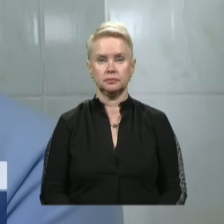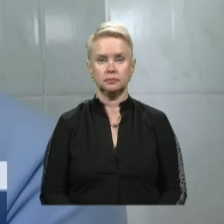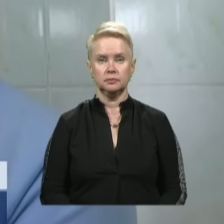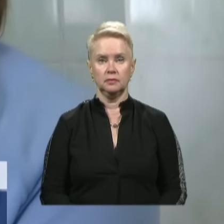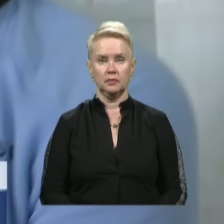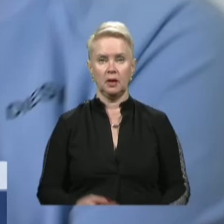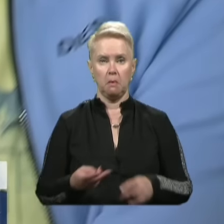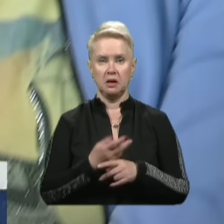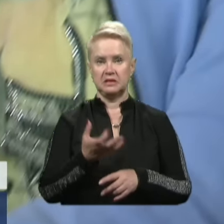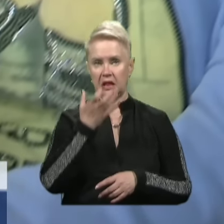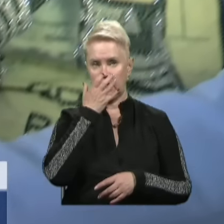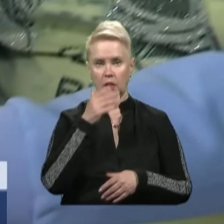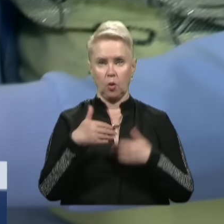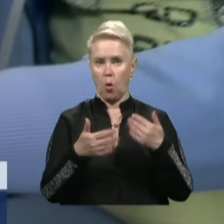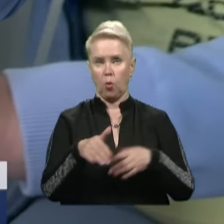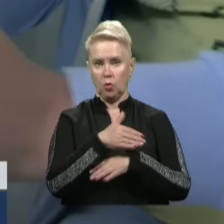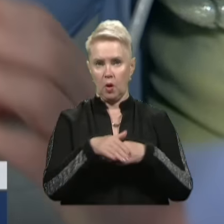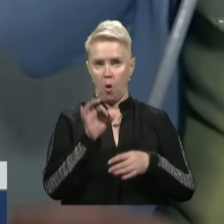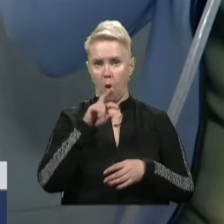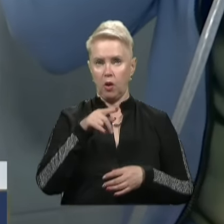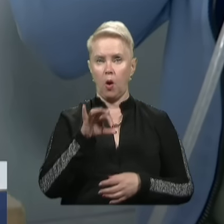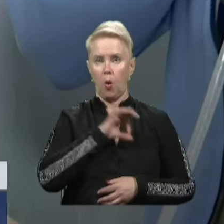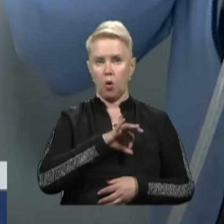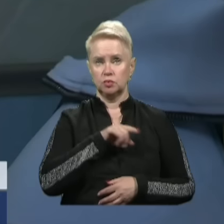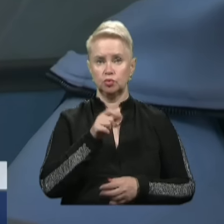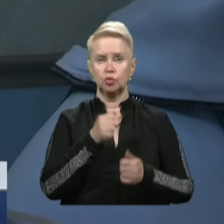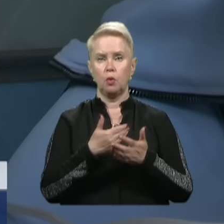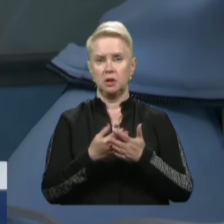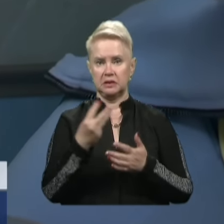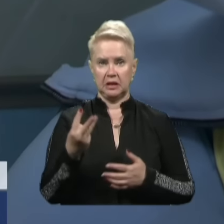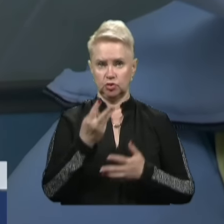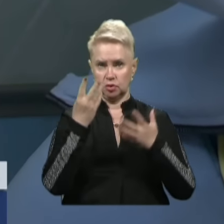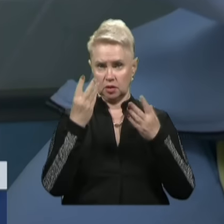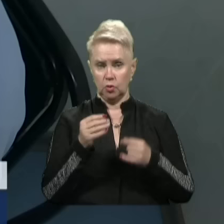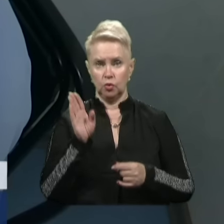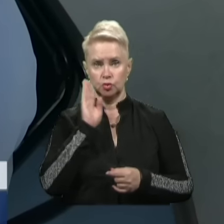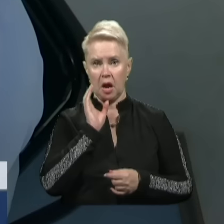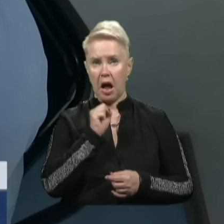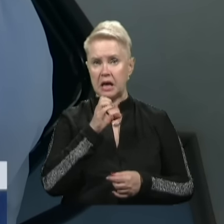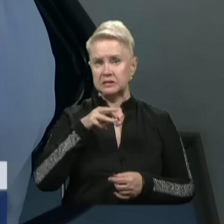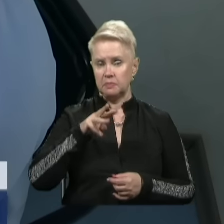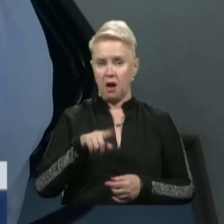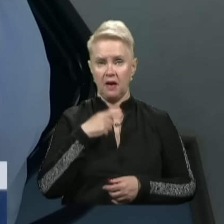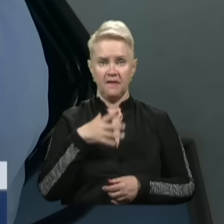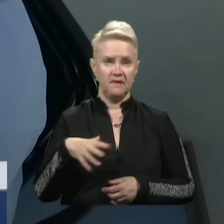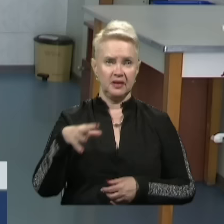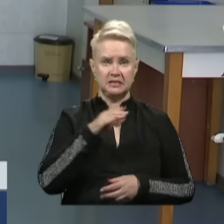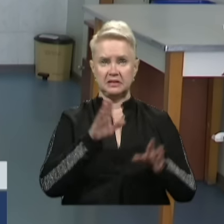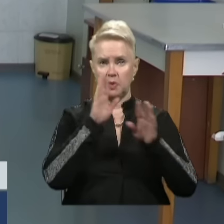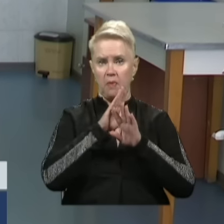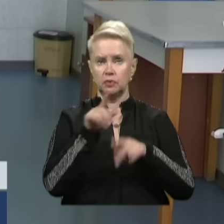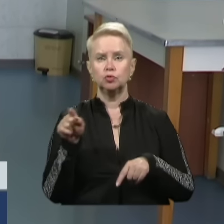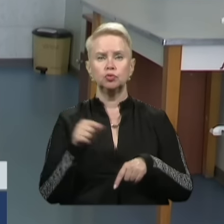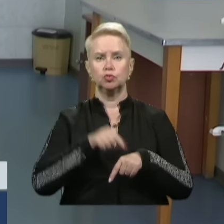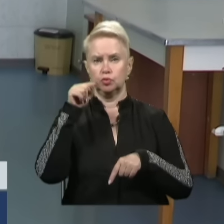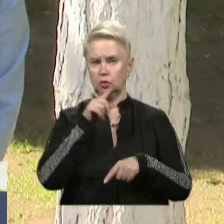Без інгалятору ні кроку на вулицю. Ольга користується ним щонайменше тричі на день. У жінки астма, тож каже, всі зміни у повітрі вона